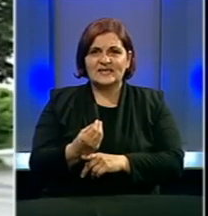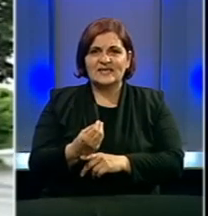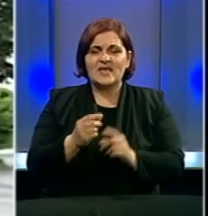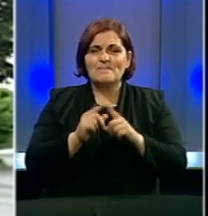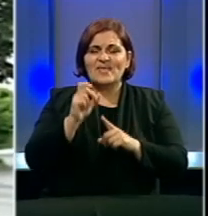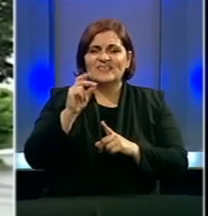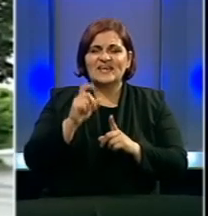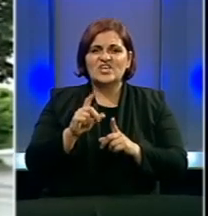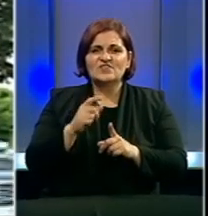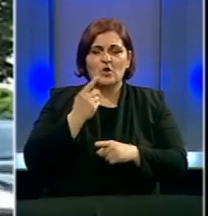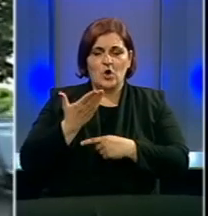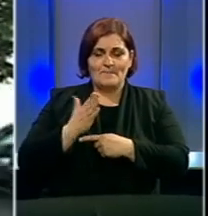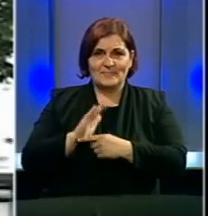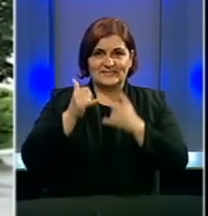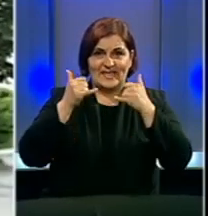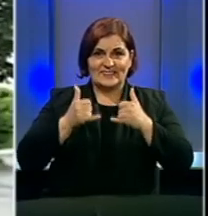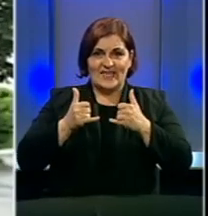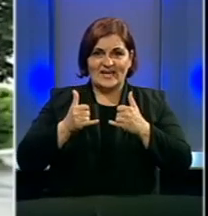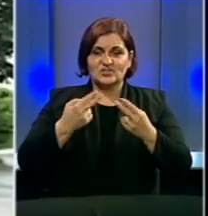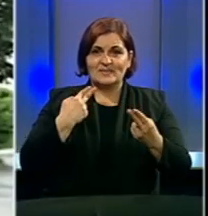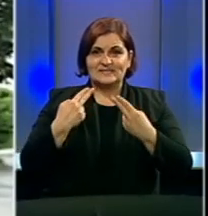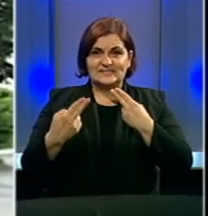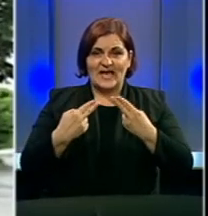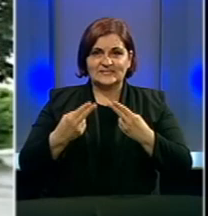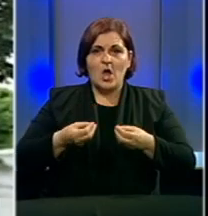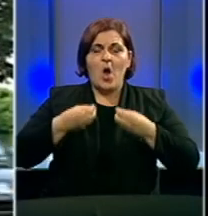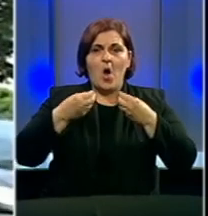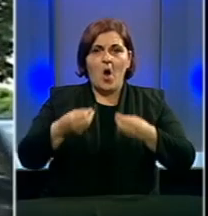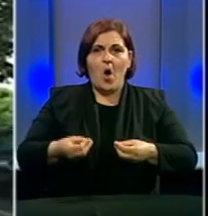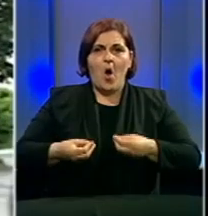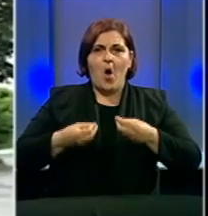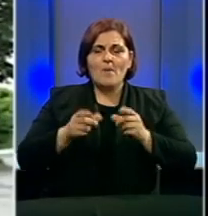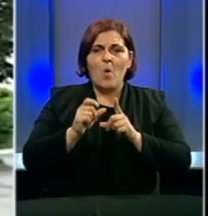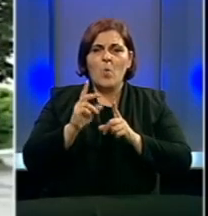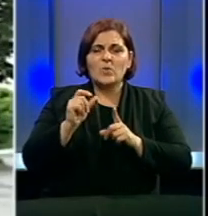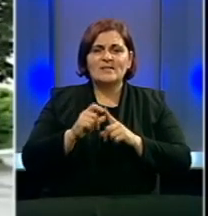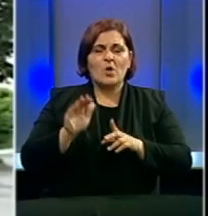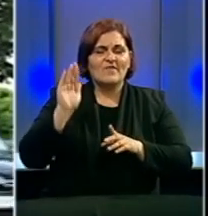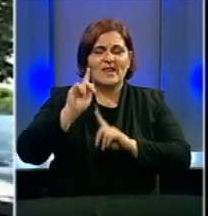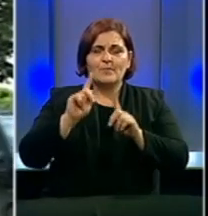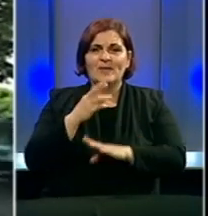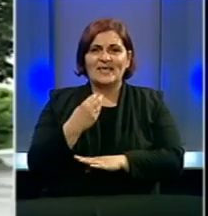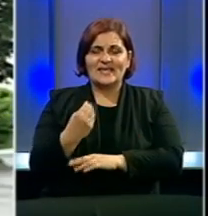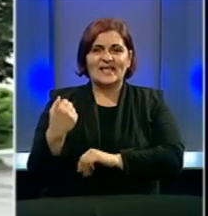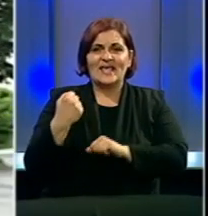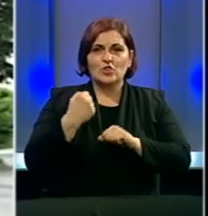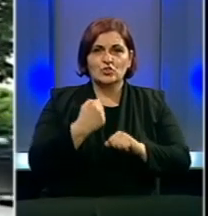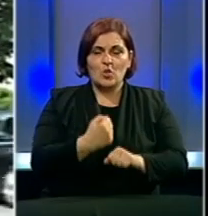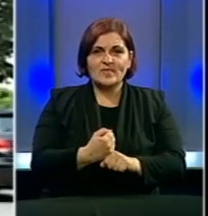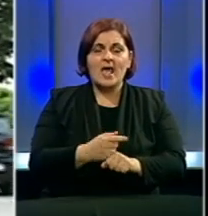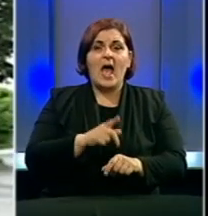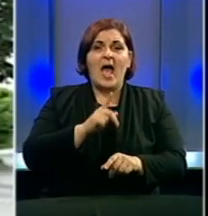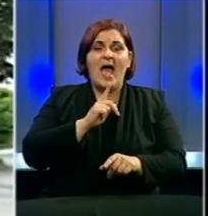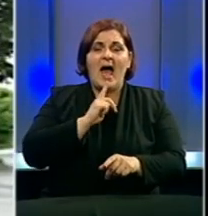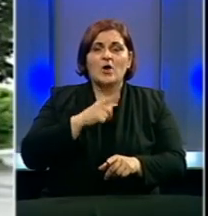Petričević, koji je prisustovao današnjem sastanku, obrazložio je uredbu koju je Vlada Republike Srpske donijela, a